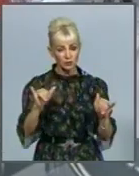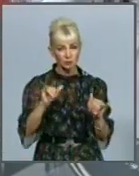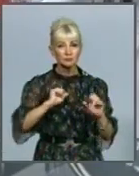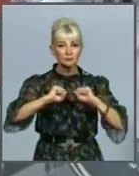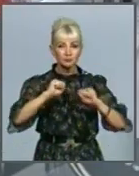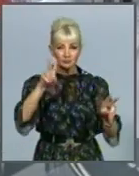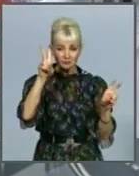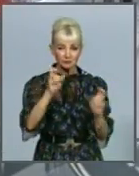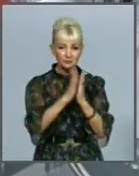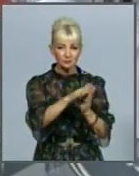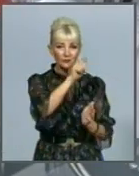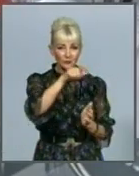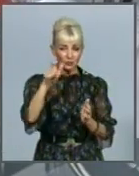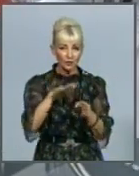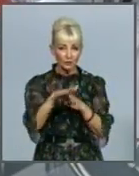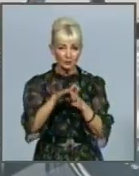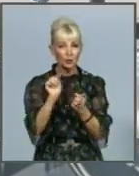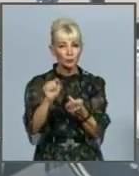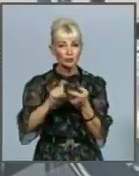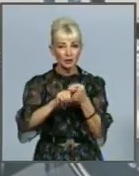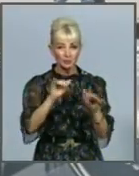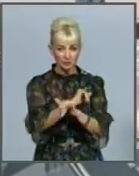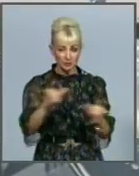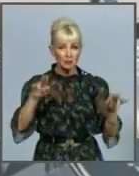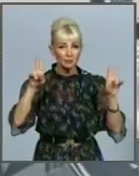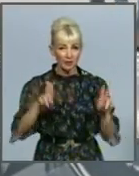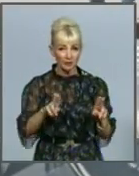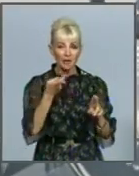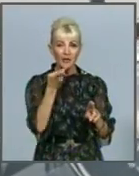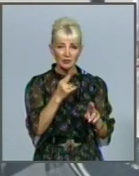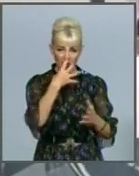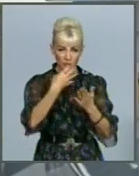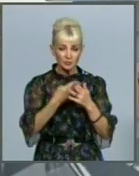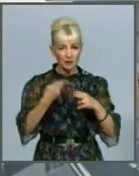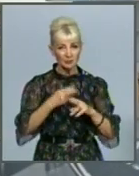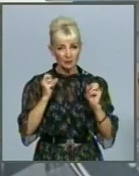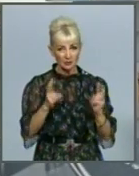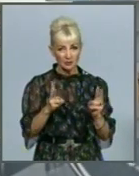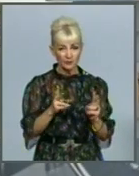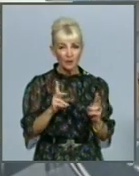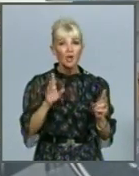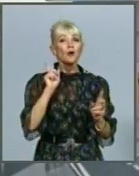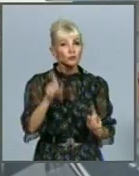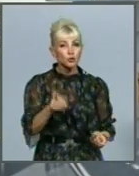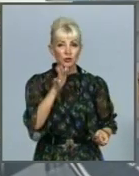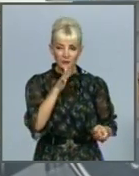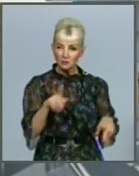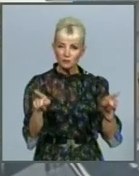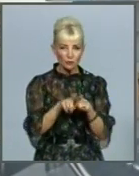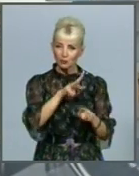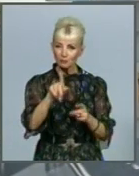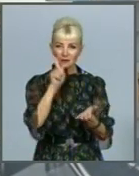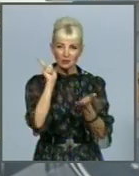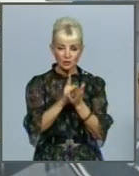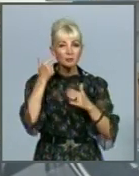закликає українців дотримуватись проти епідеміологічних правил задля власної безпеки. Але в той же час, все рівно, ми повинні